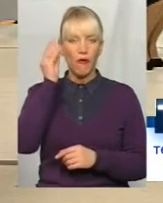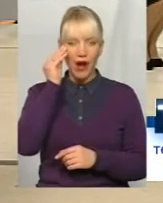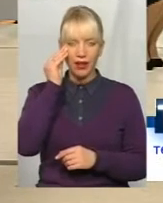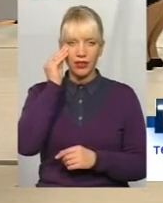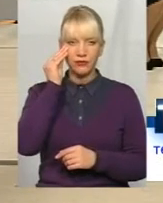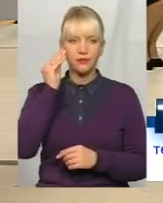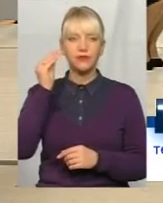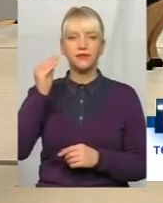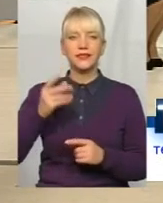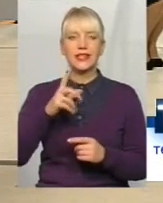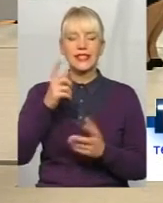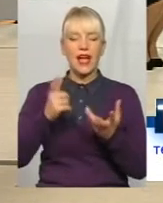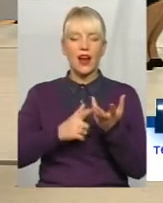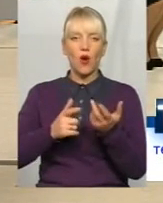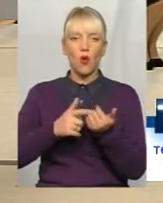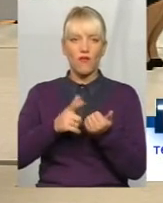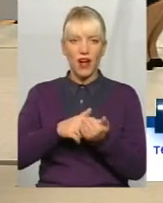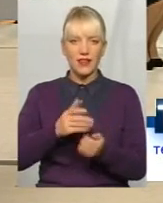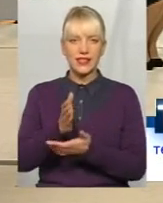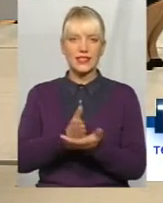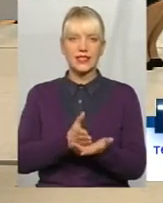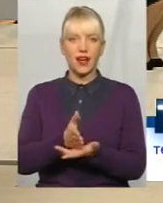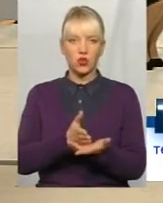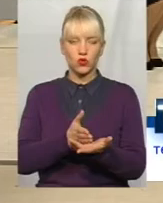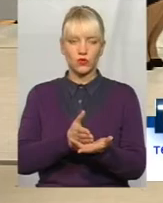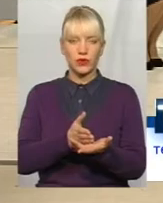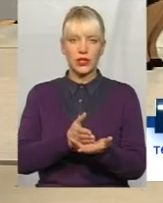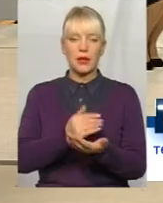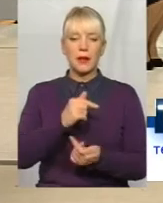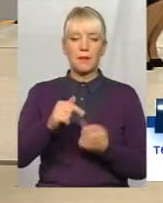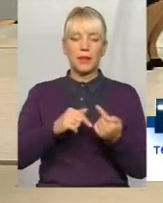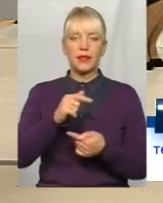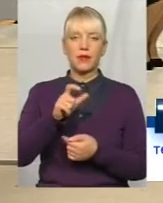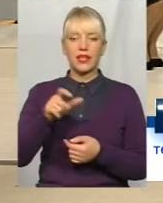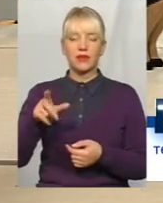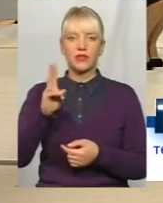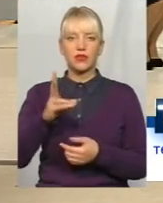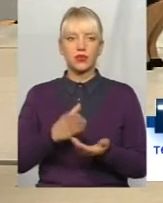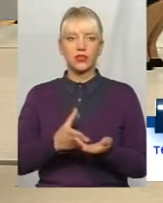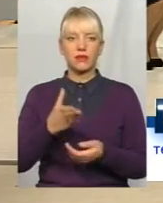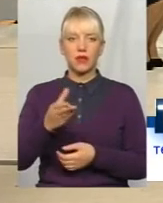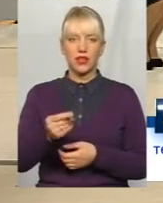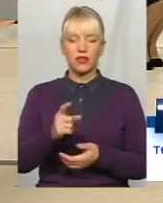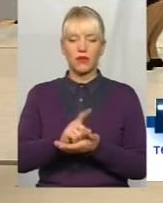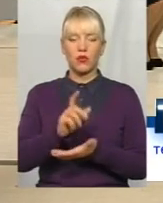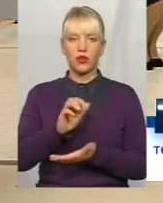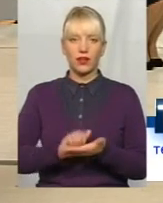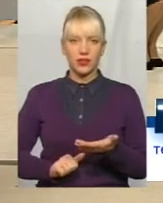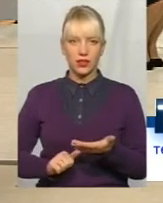зарахування стажу підприємців, які сплачували податки,